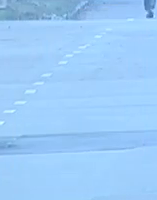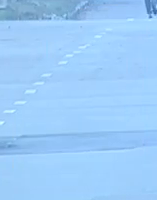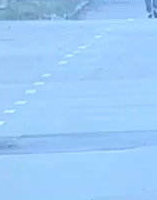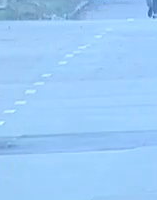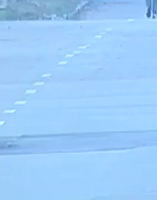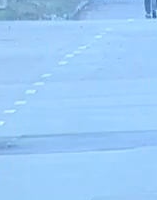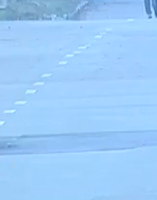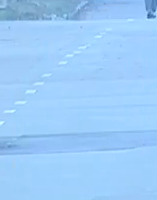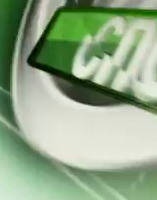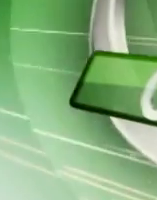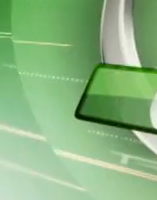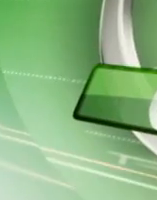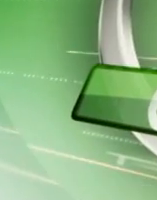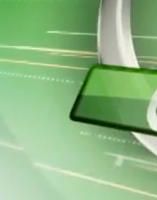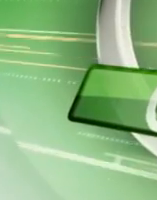інформаційного випуску.